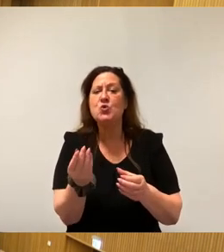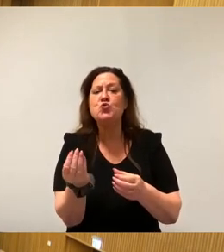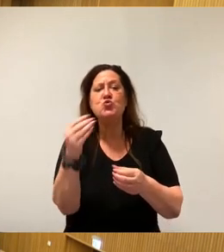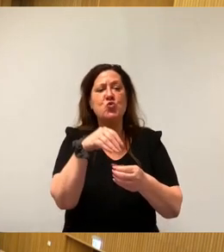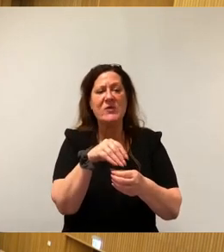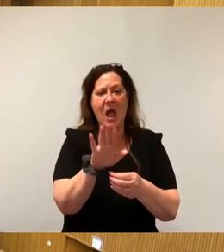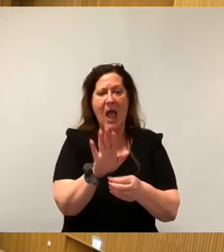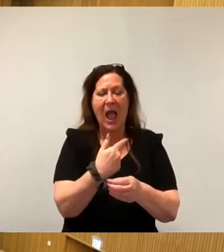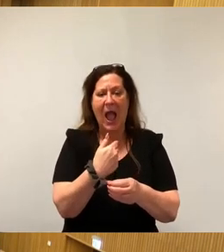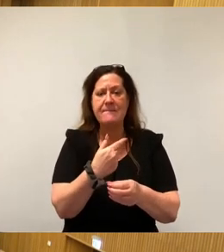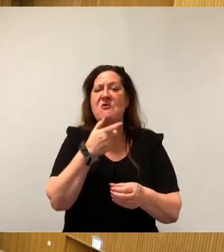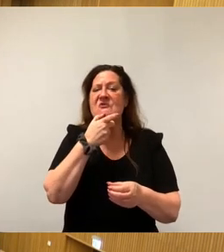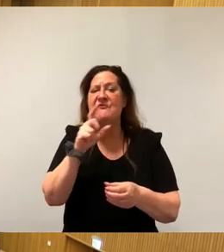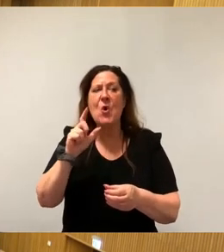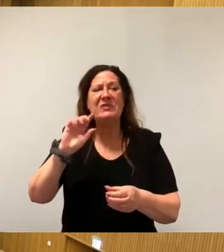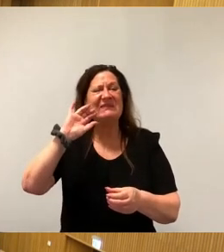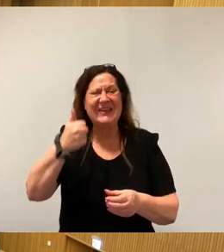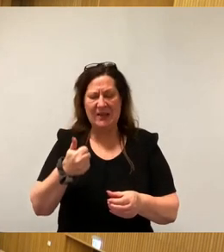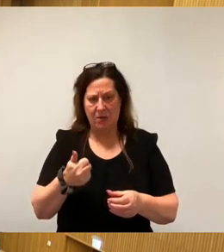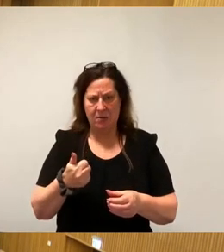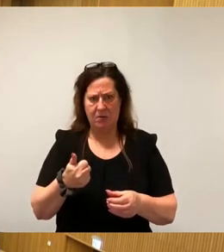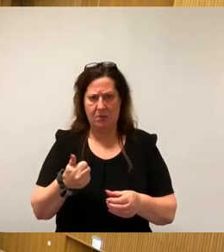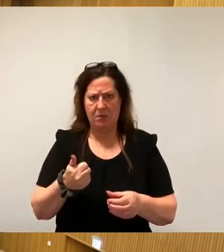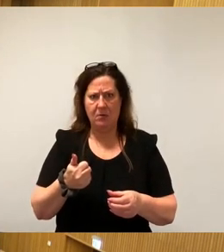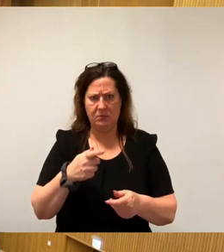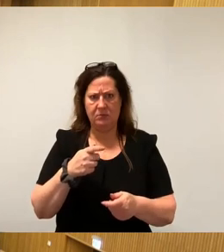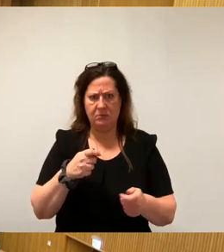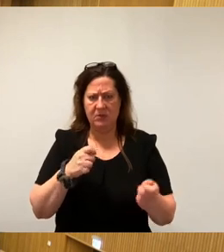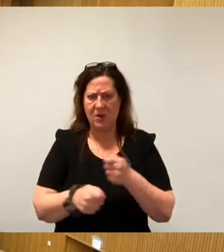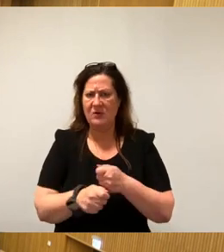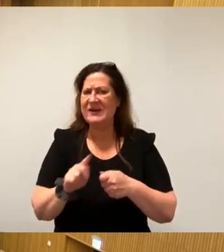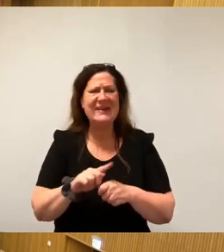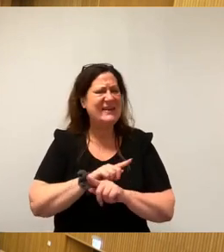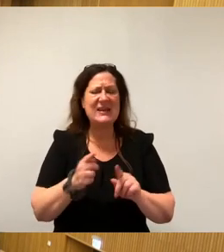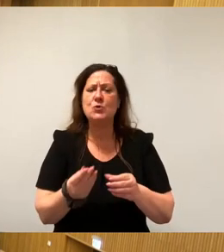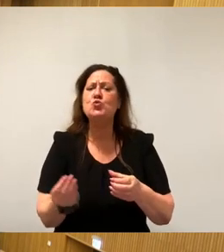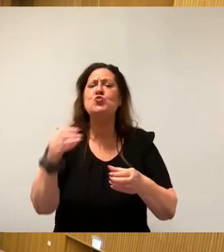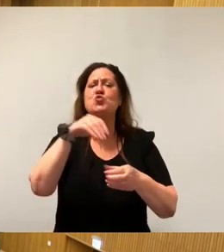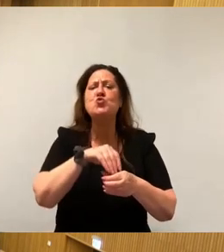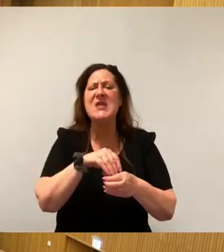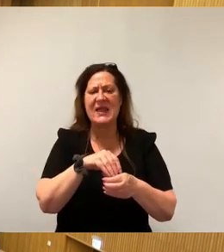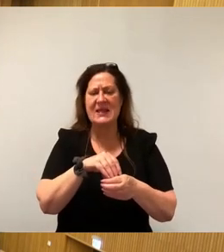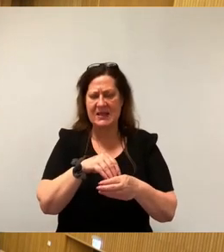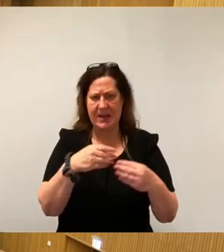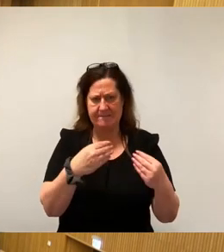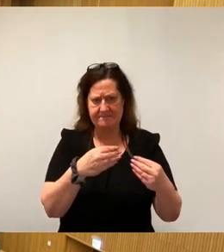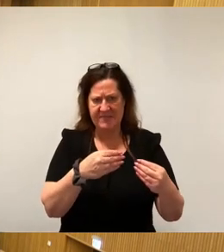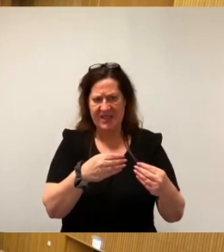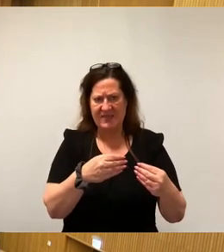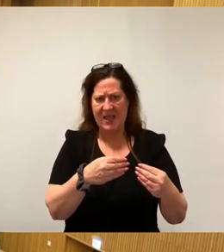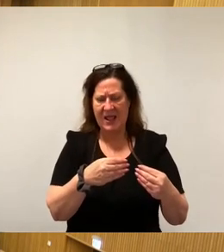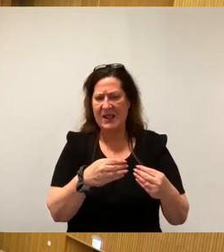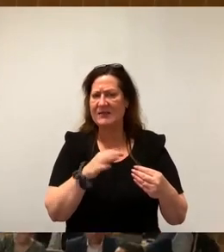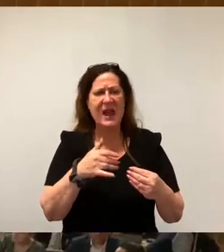zusätzlich wieder steht bei dem CDU-Antrag, weil es geht ja nicht um zusätzliche Mittel, sondern darum, dass die Mittel, die da umgeschichtet werden, wieder zurück in